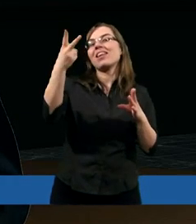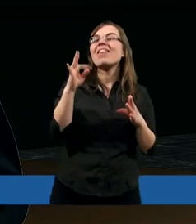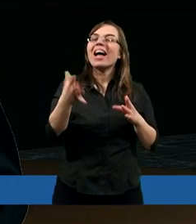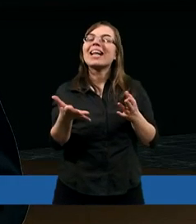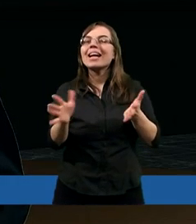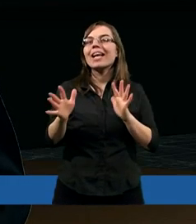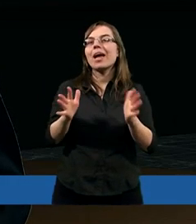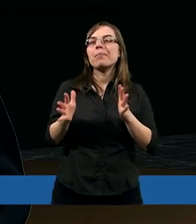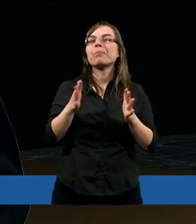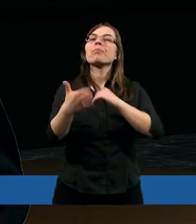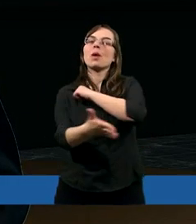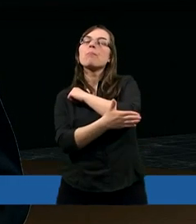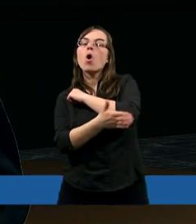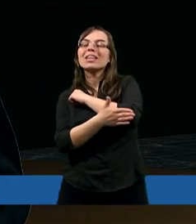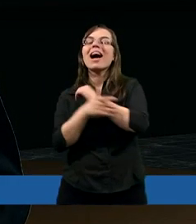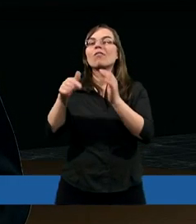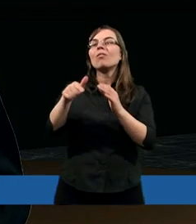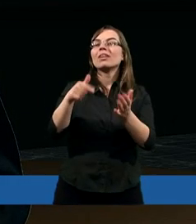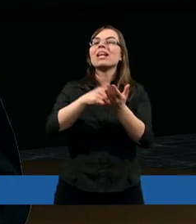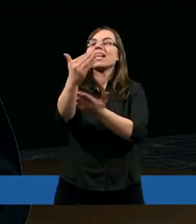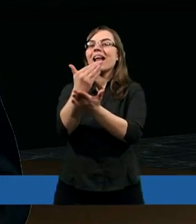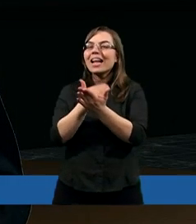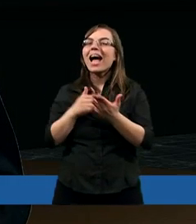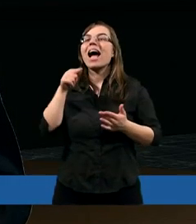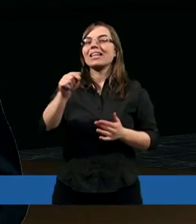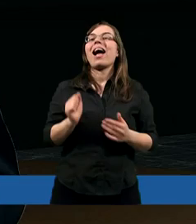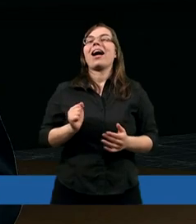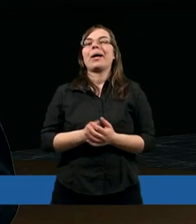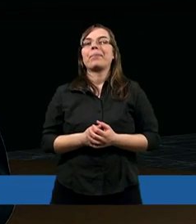podstawowe tutaj zadania starszego.